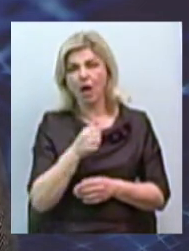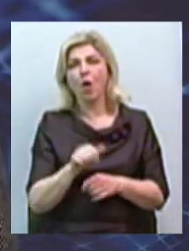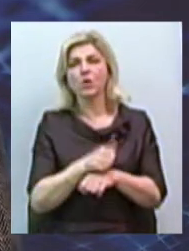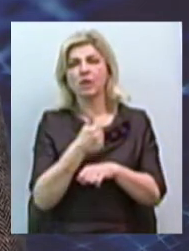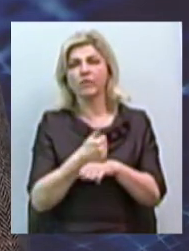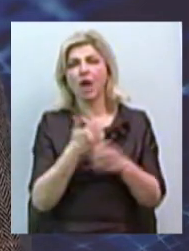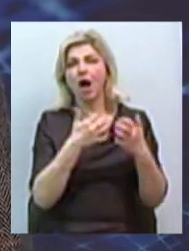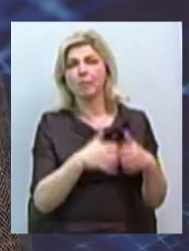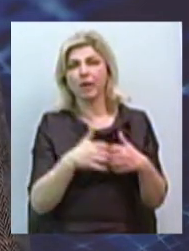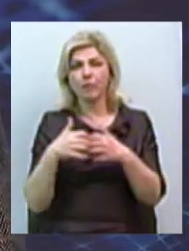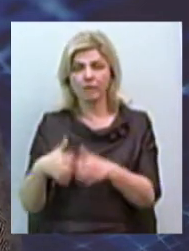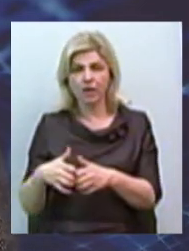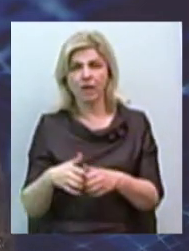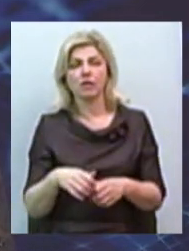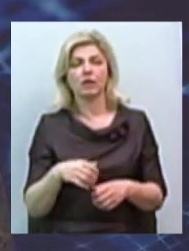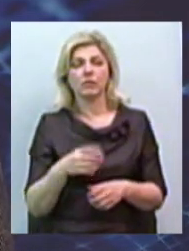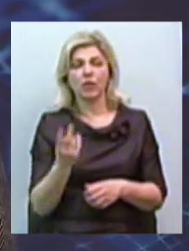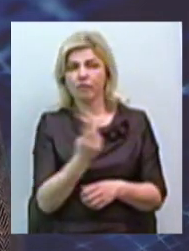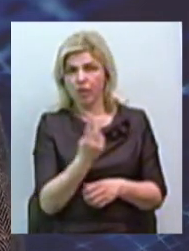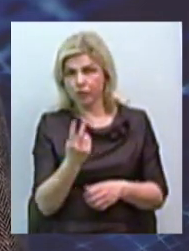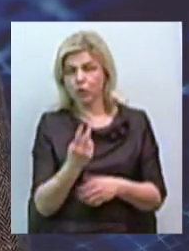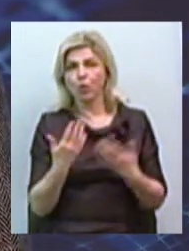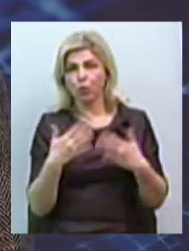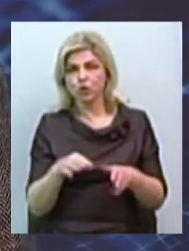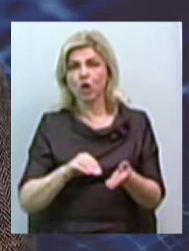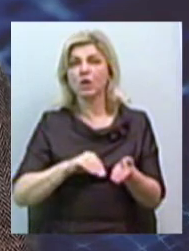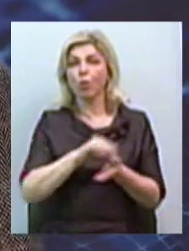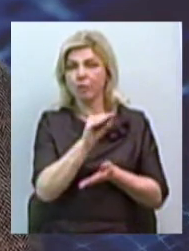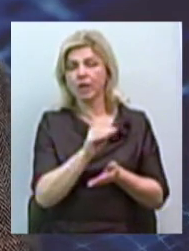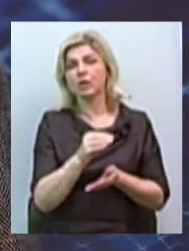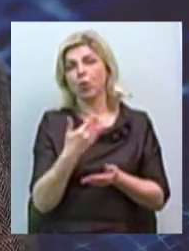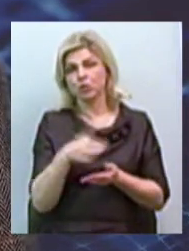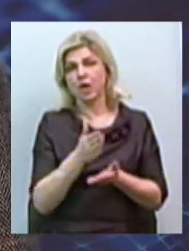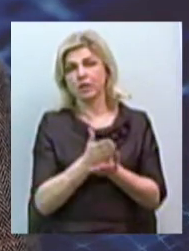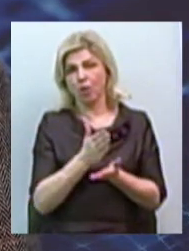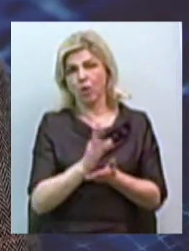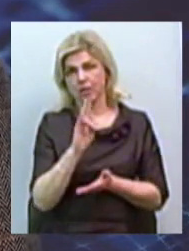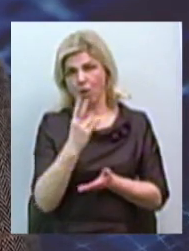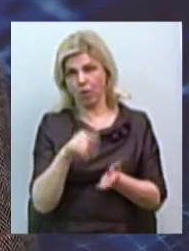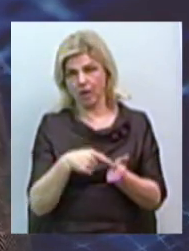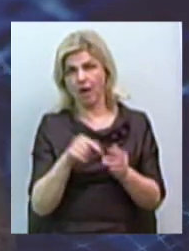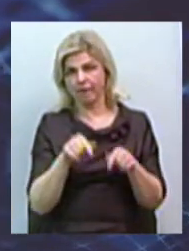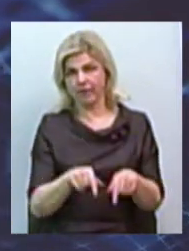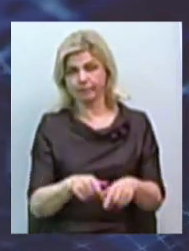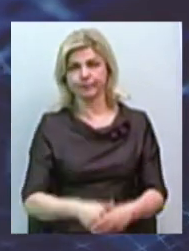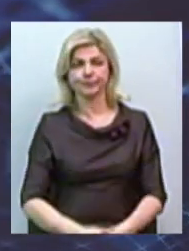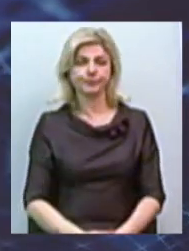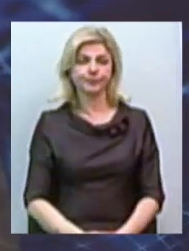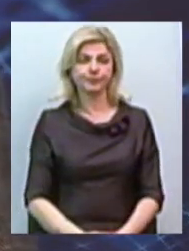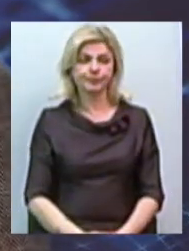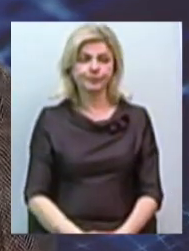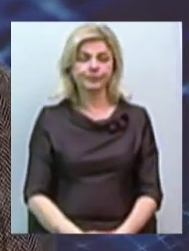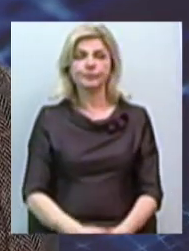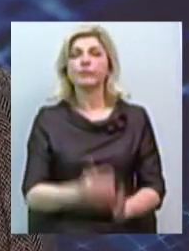аппараты, это Терабалт и компьютерный томограф, они уже закуплены, и они уже находятся в Николаеве. Программа на